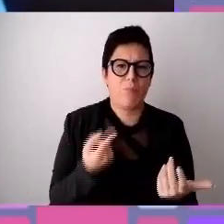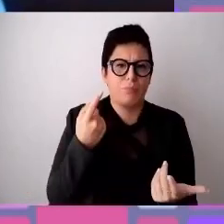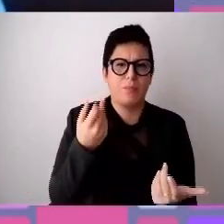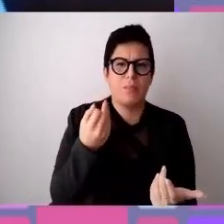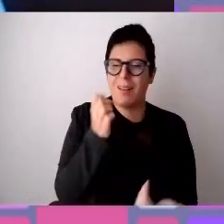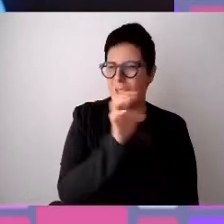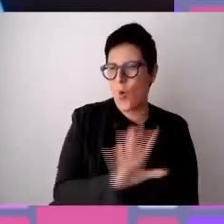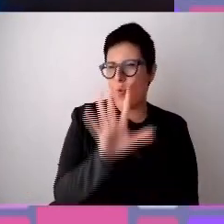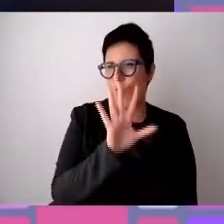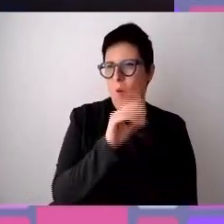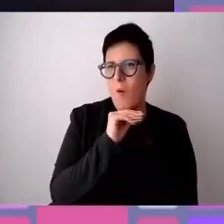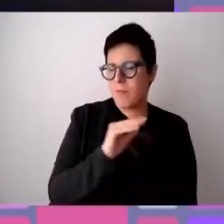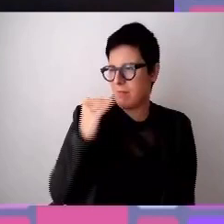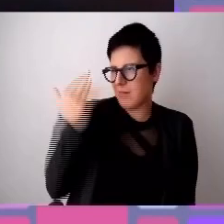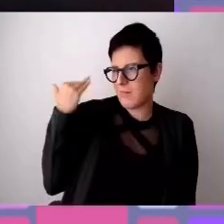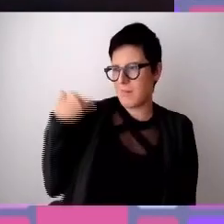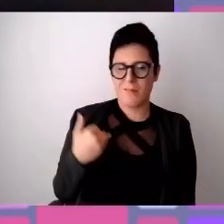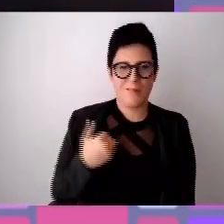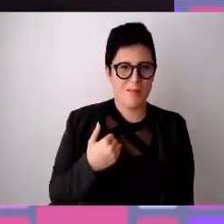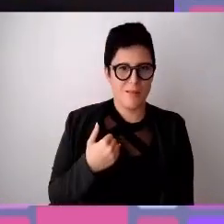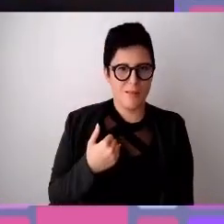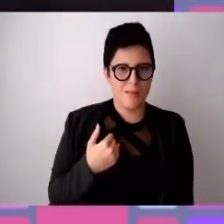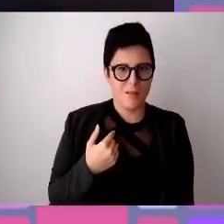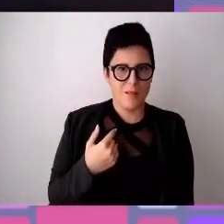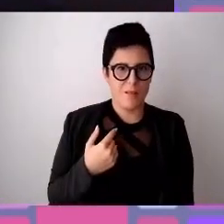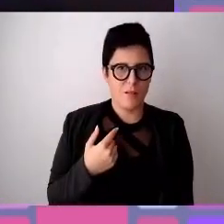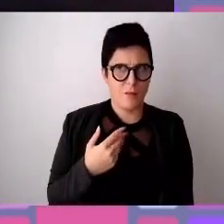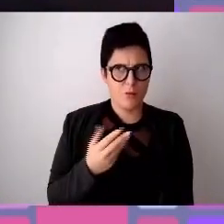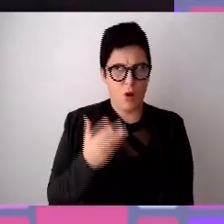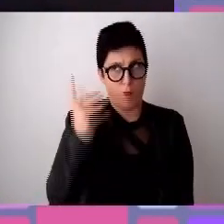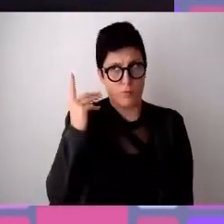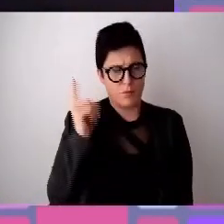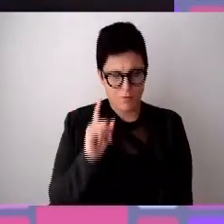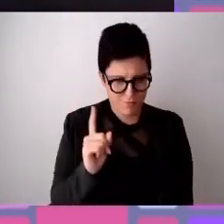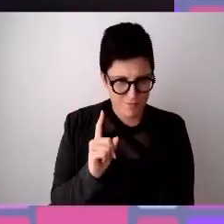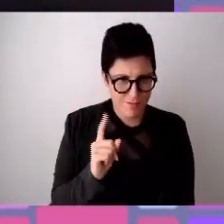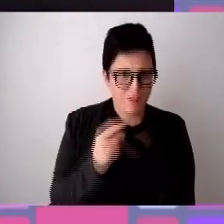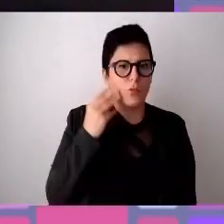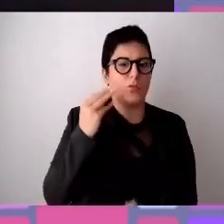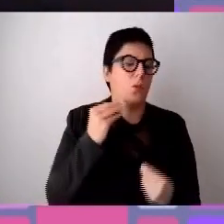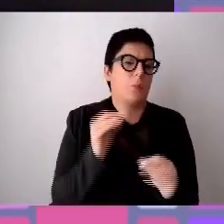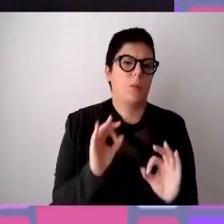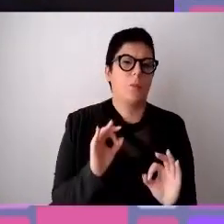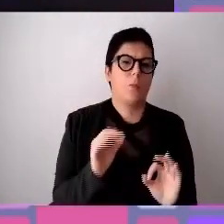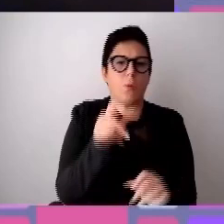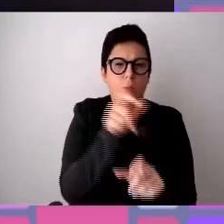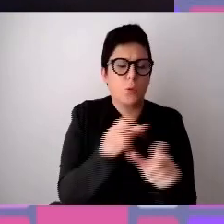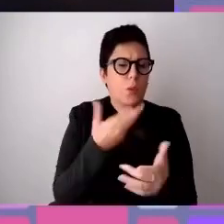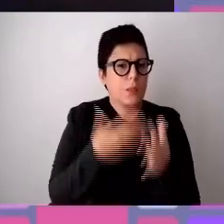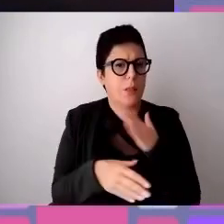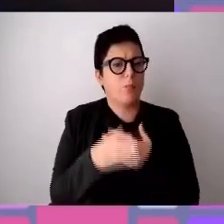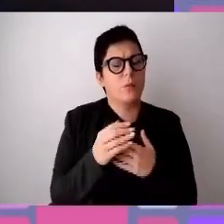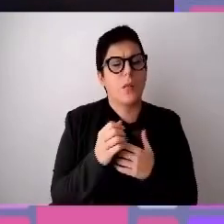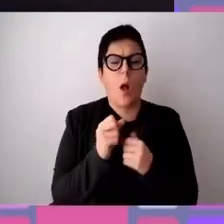continente anche un po' di anni fa, non troppi, non si pensava assolutamente che una persona con disabilità